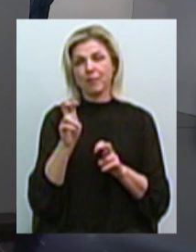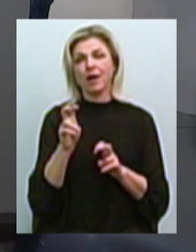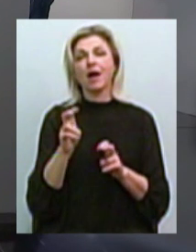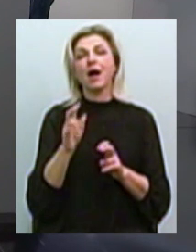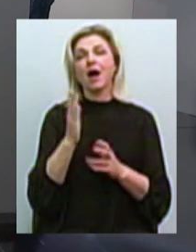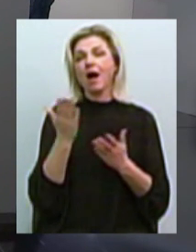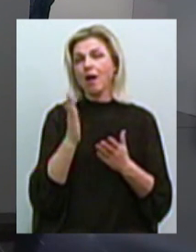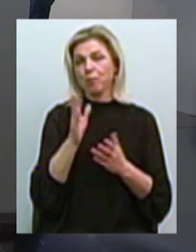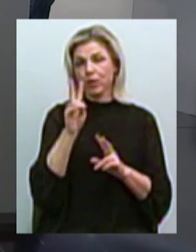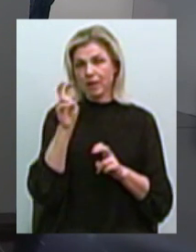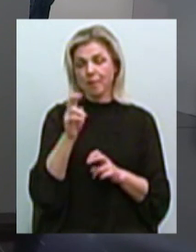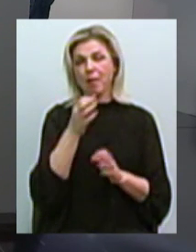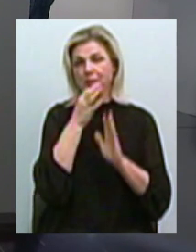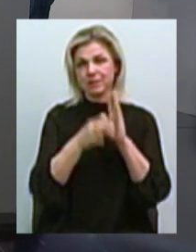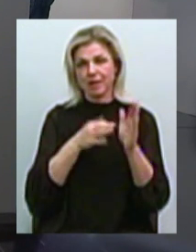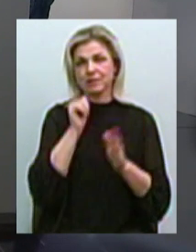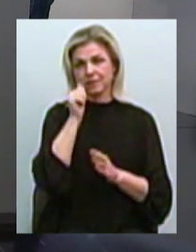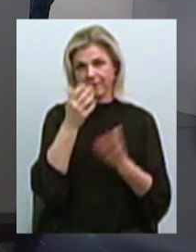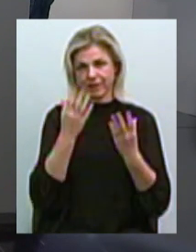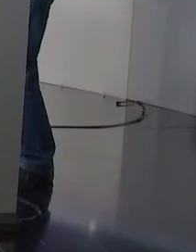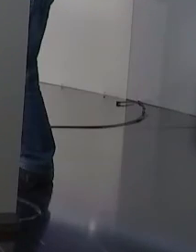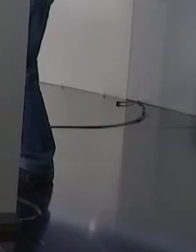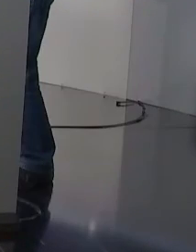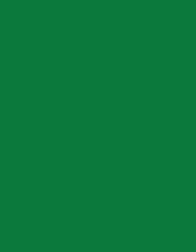будет следующая тема, подскажу на следующий день. На все добре.